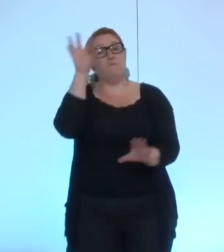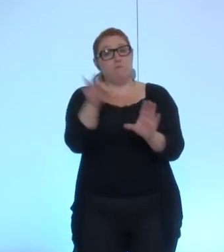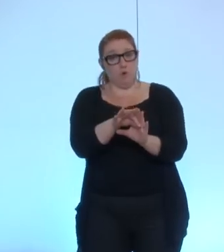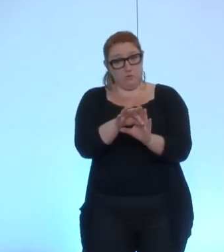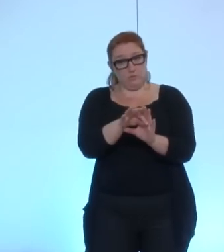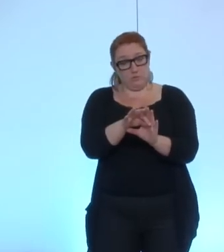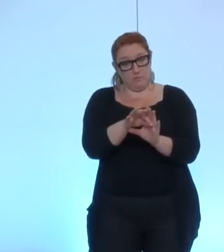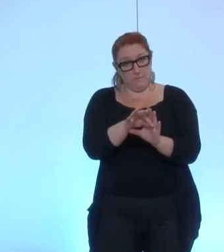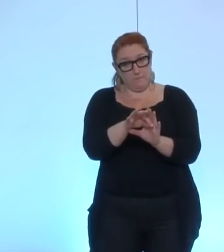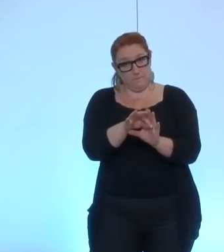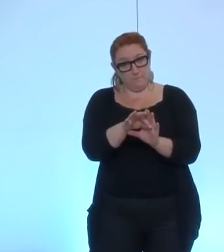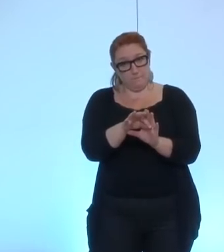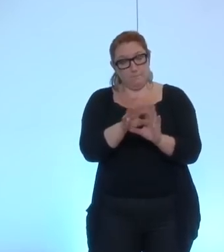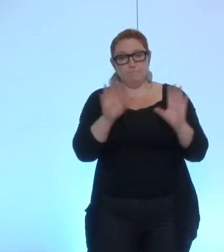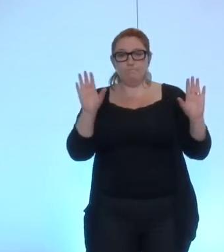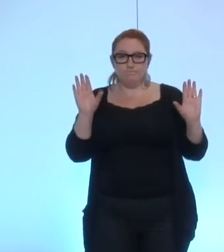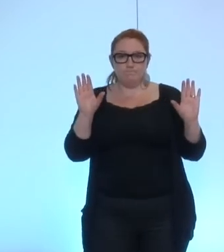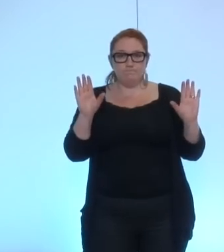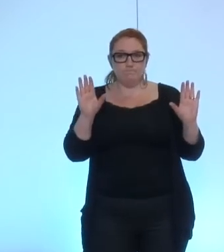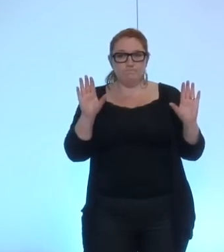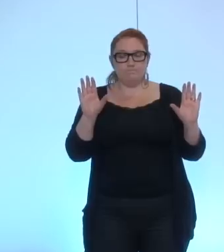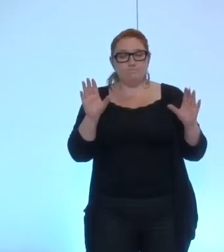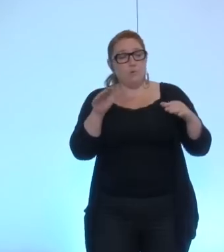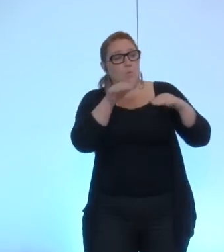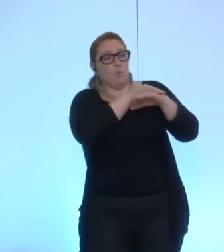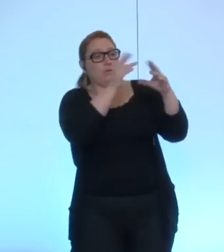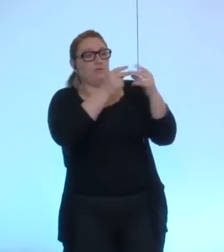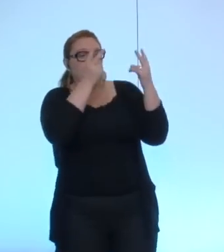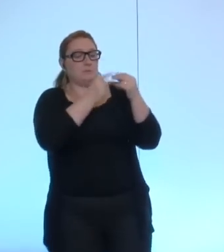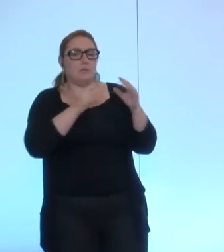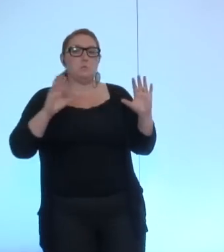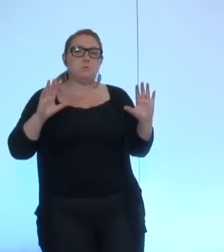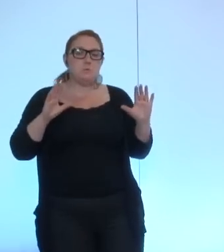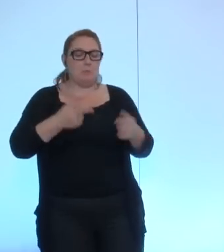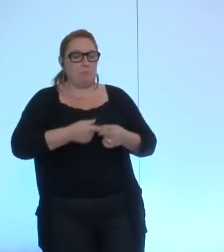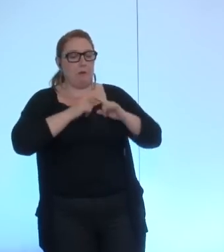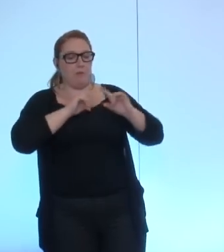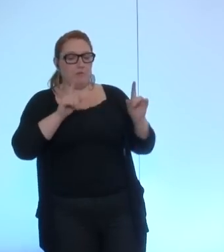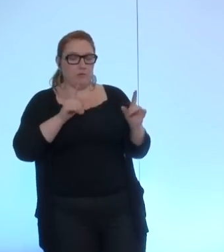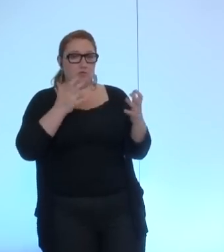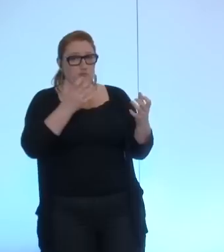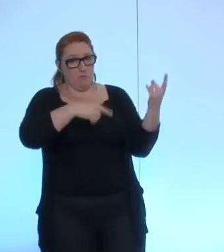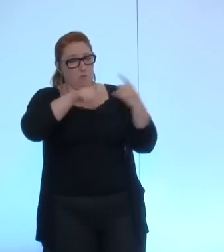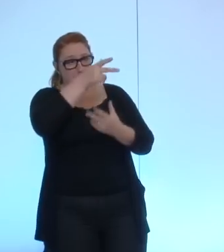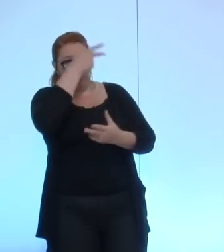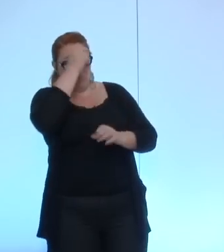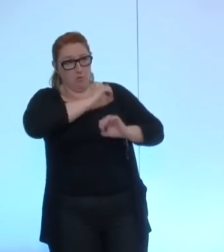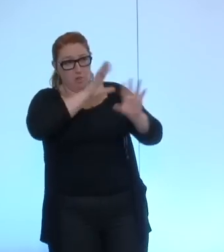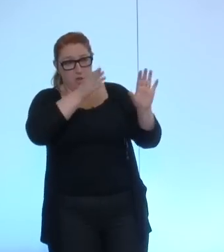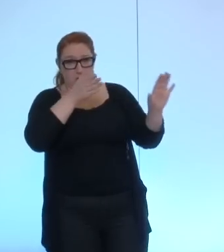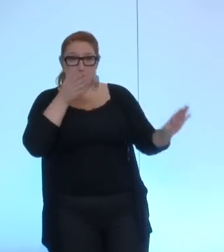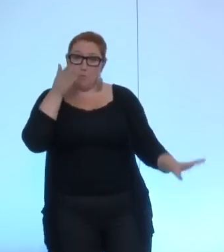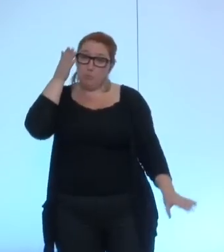s'assortit d'une réserve sur votre exposé des motifs je voudrais que ce soit bien entendu et je voudrais surtout que pour l'avenir